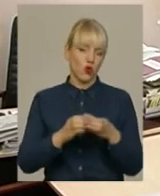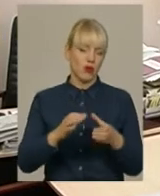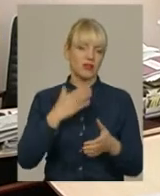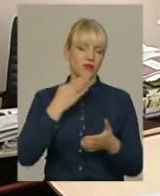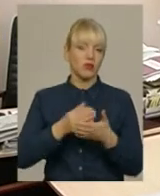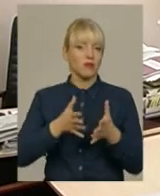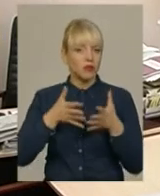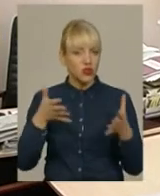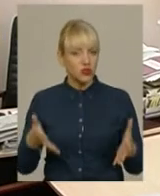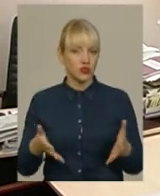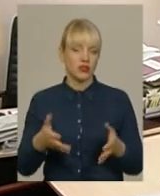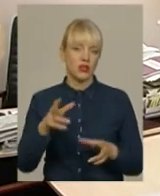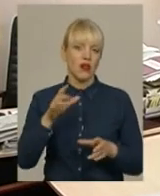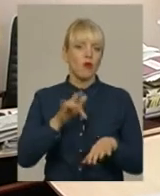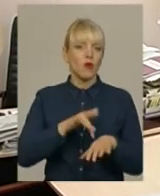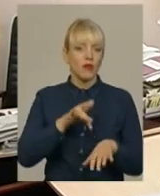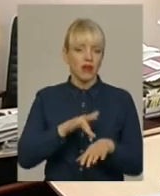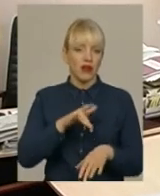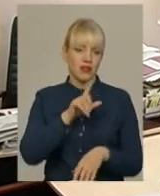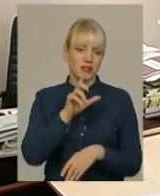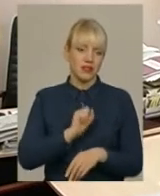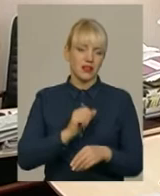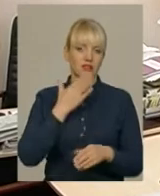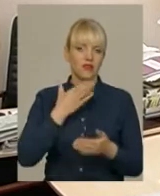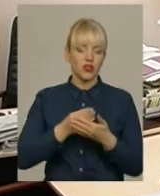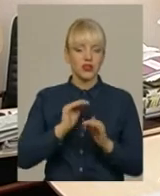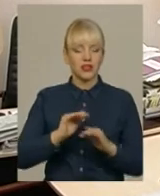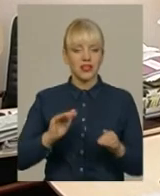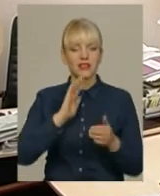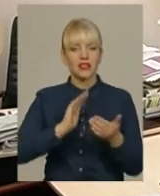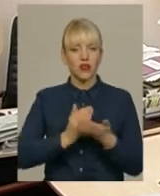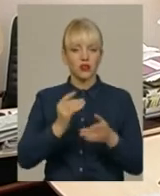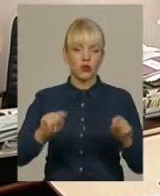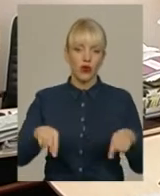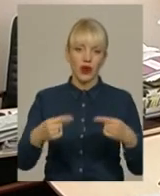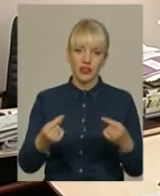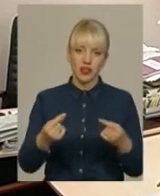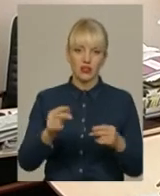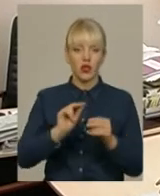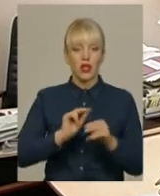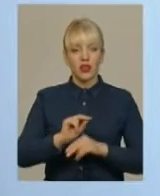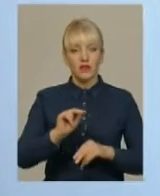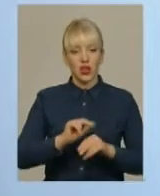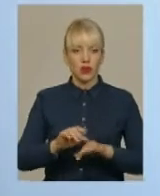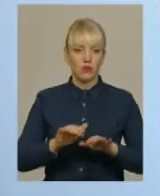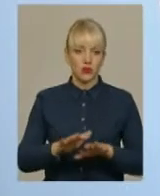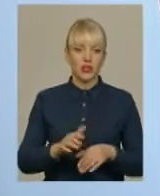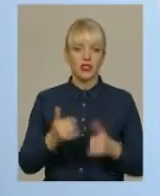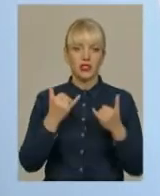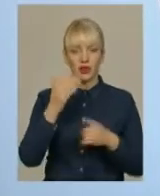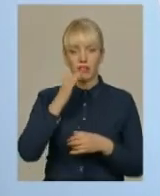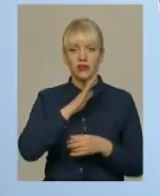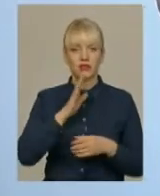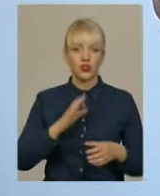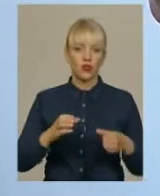своїй переважній більшості вболіває за своїх дітей, за якісну організацію навчального процесу. Нині батьківський